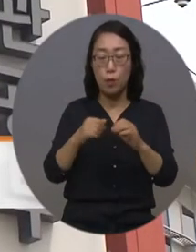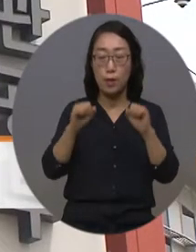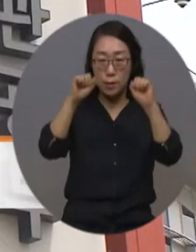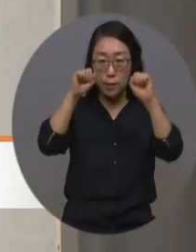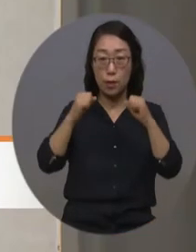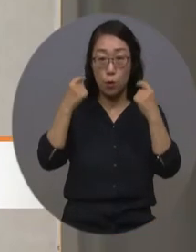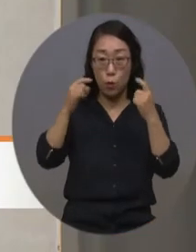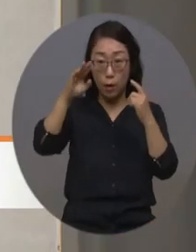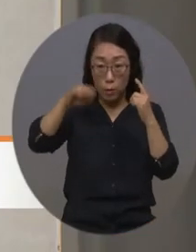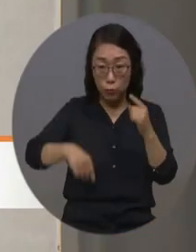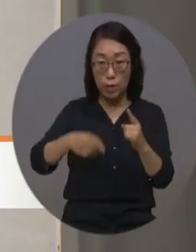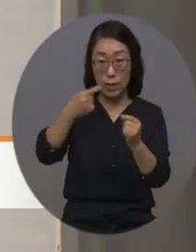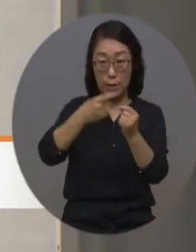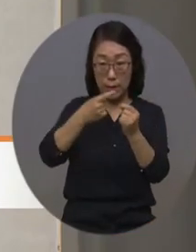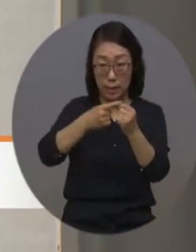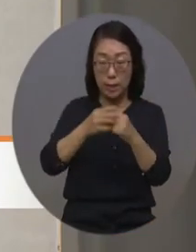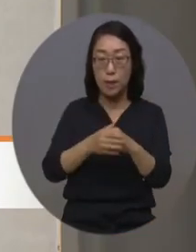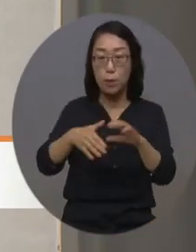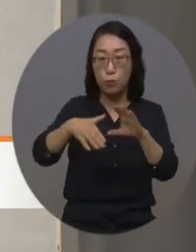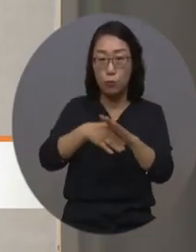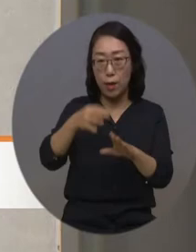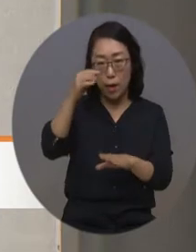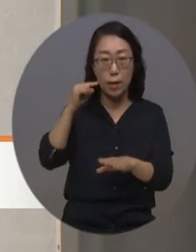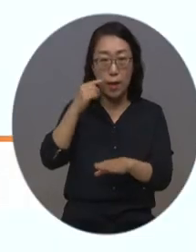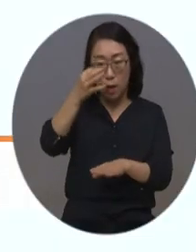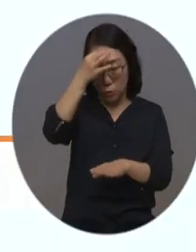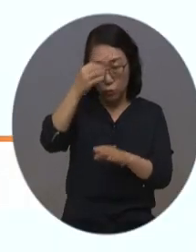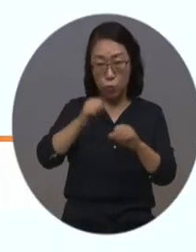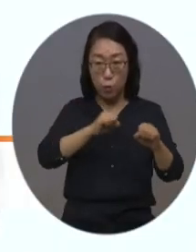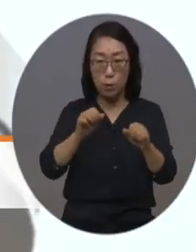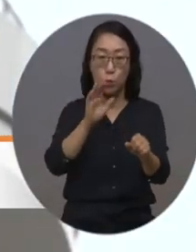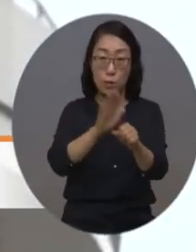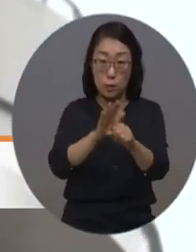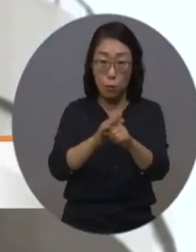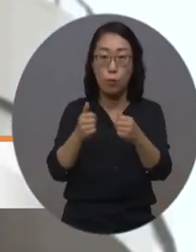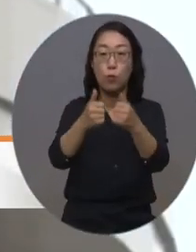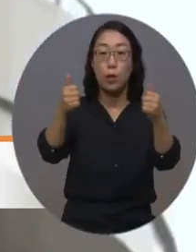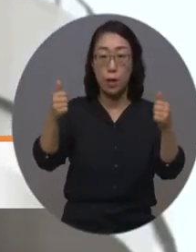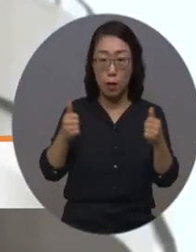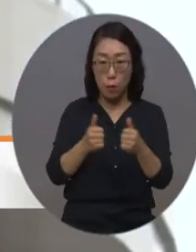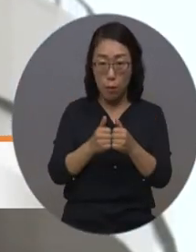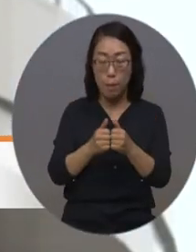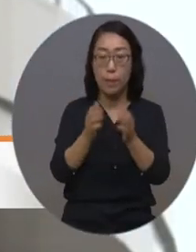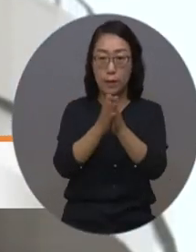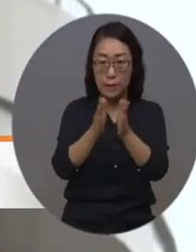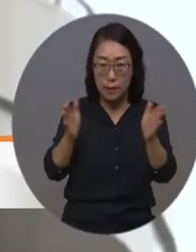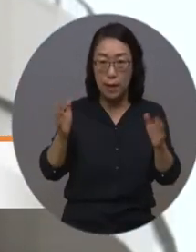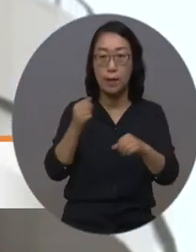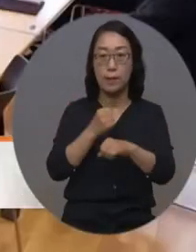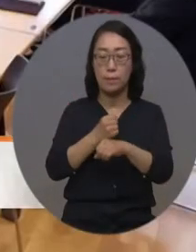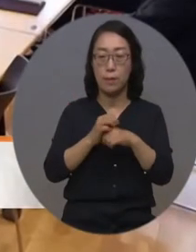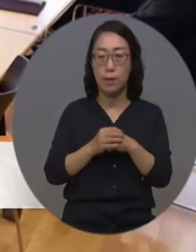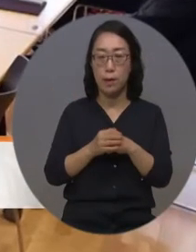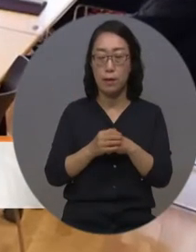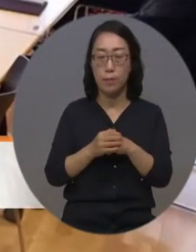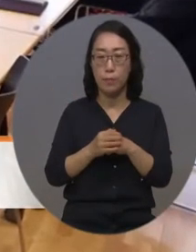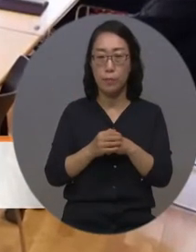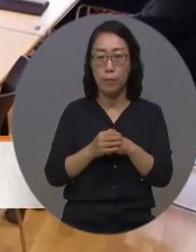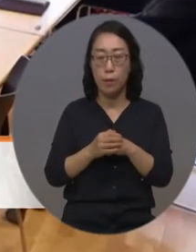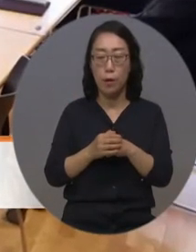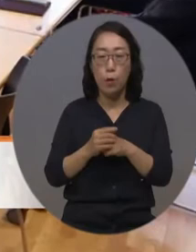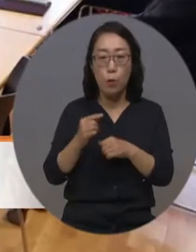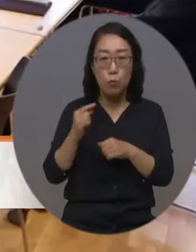제1기 장애예술인 문화예술활동지원위원회를 출범했다고 지난 20일을 밝혔습니다. 장애예술인